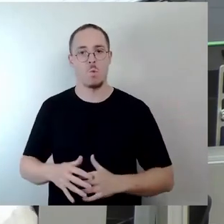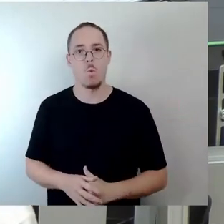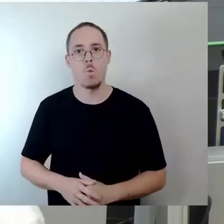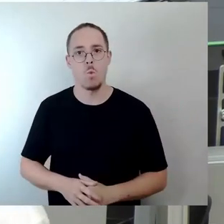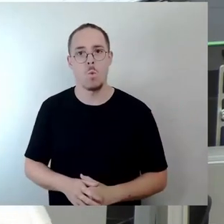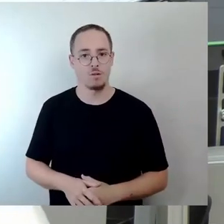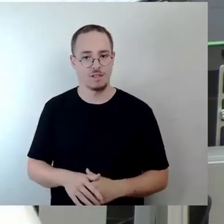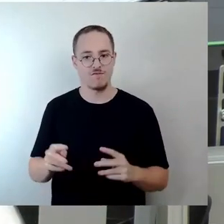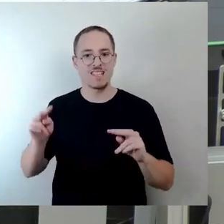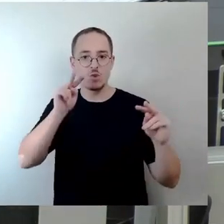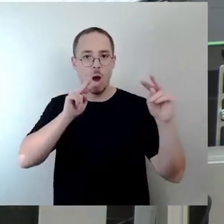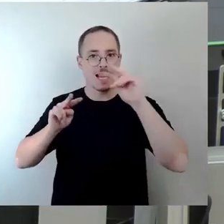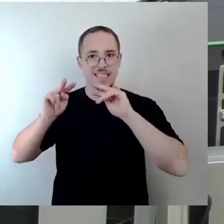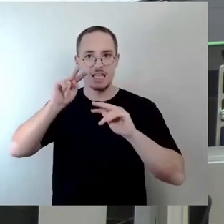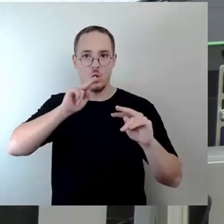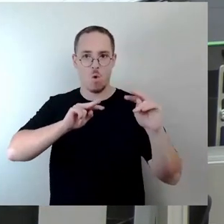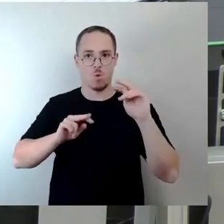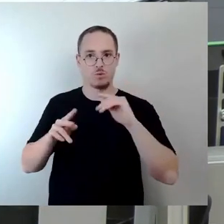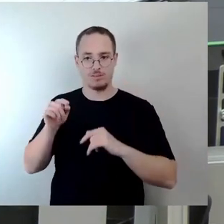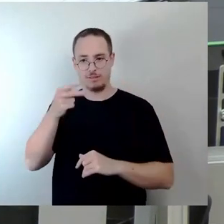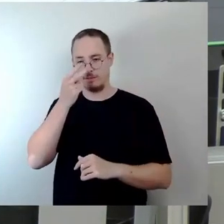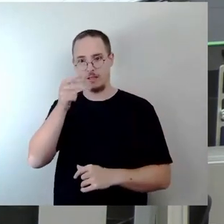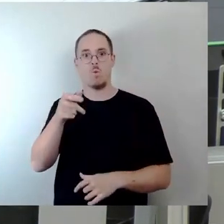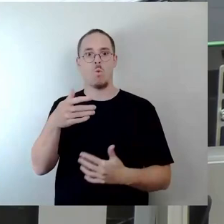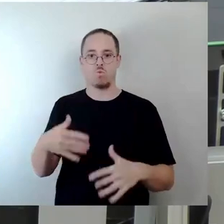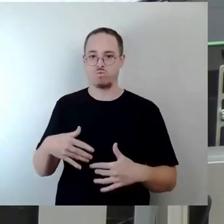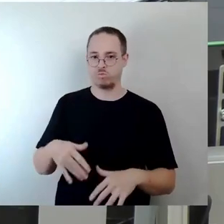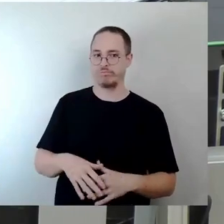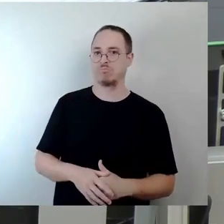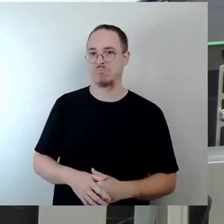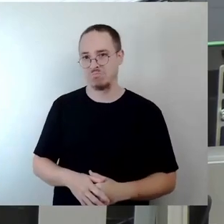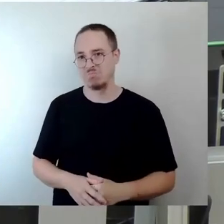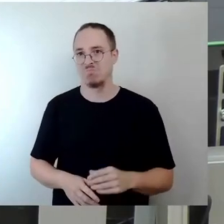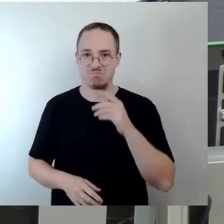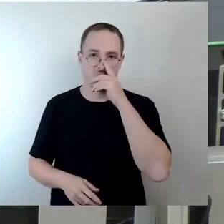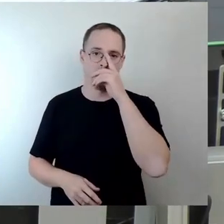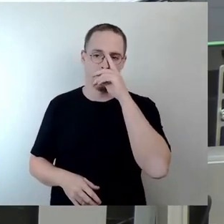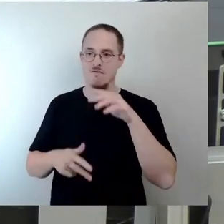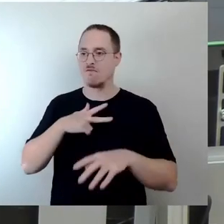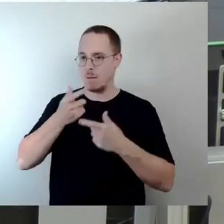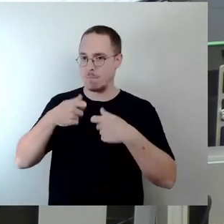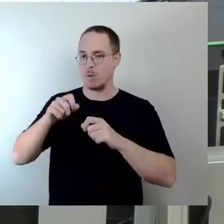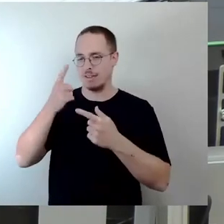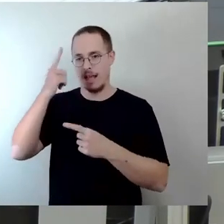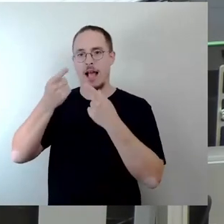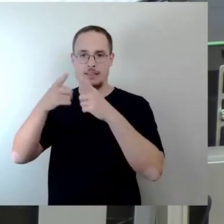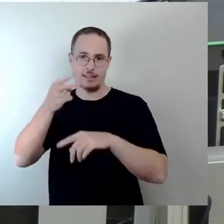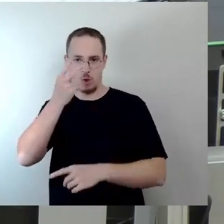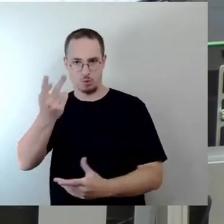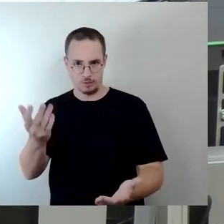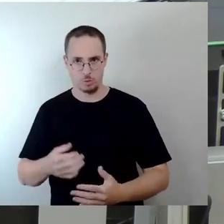Massemodell und wird gebaut, dann mal anders aussehen. Aber es beschreibt die Punkte, weswegen es so große Wellen